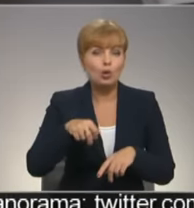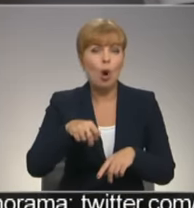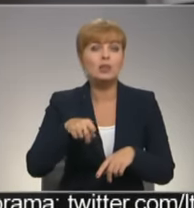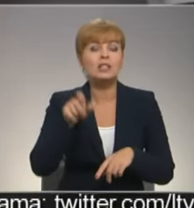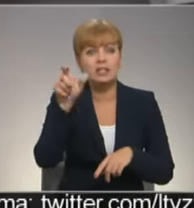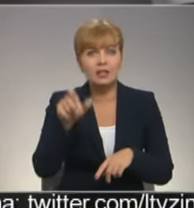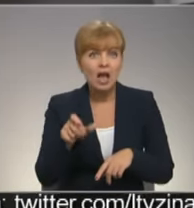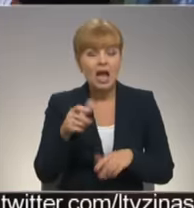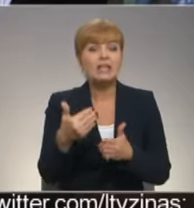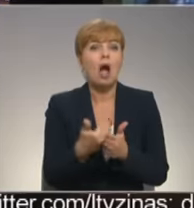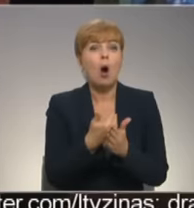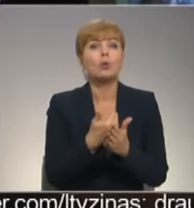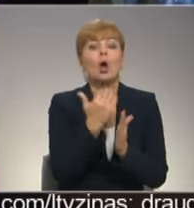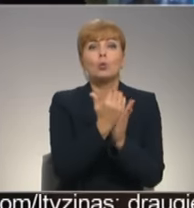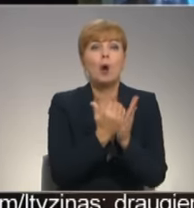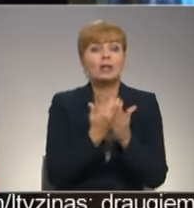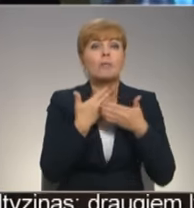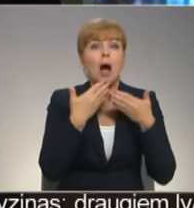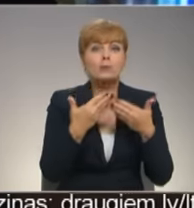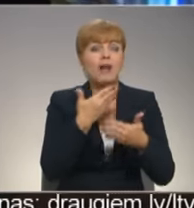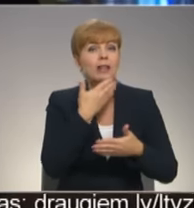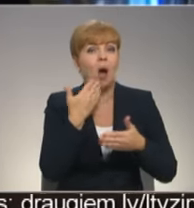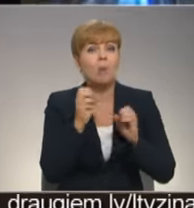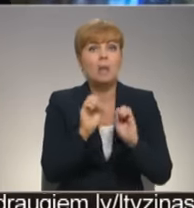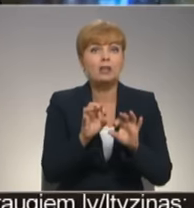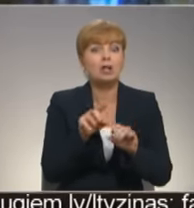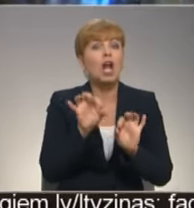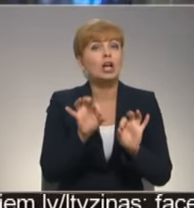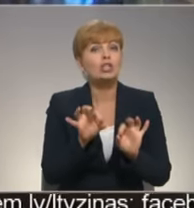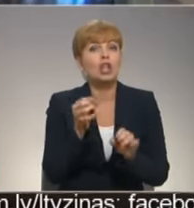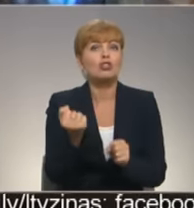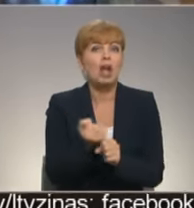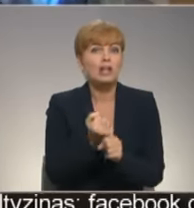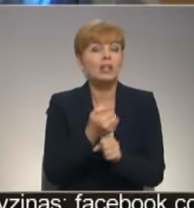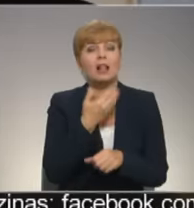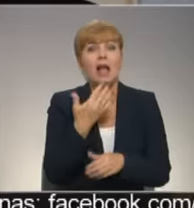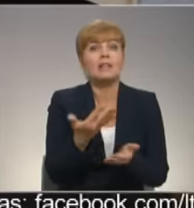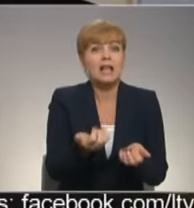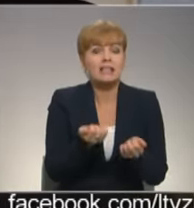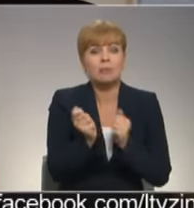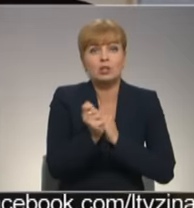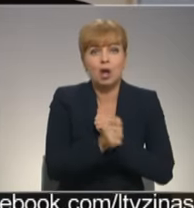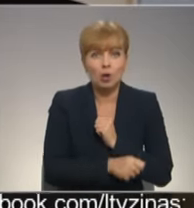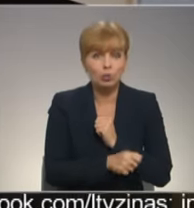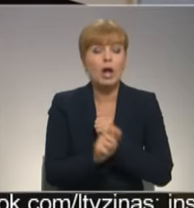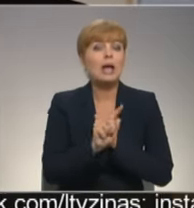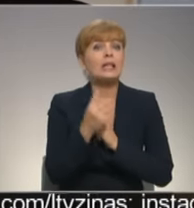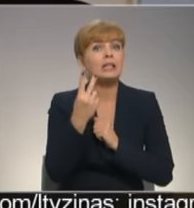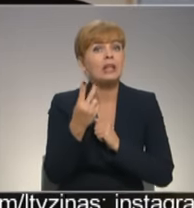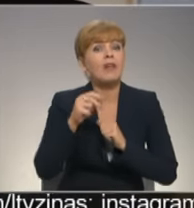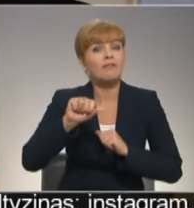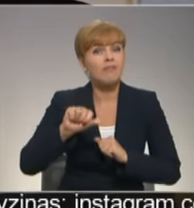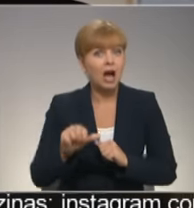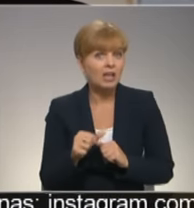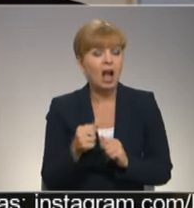noteikumi ir apsveicami, taču tur nav paskaidrots, kas tieši jāizdara, lai neseņemtu sodu. Ir divi varianti. Viens ir,